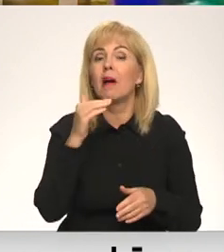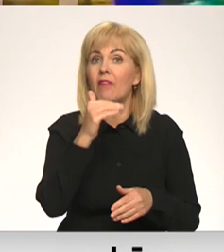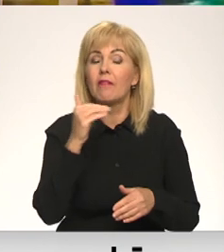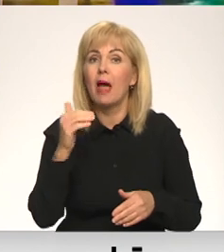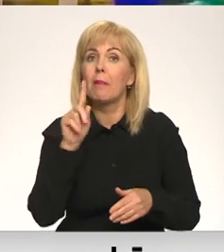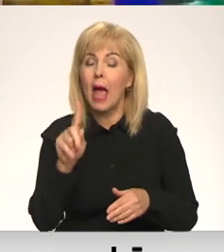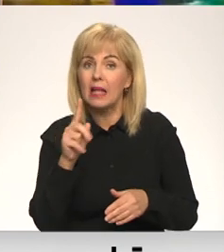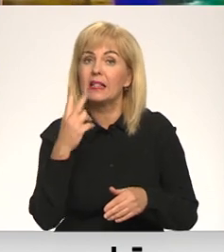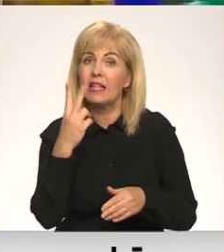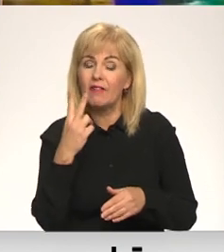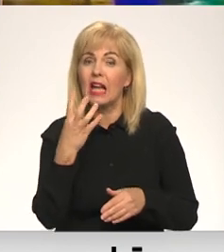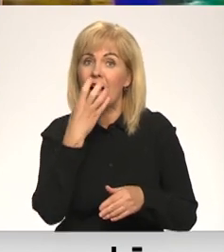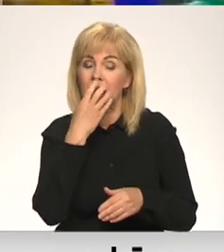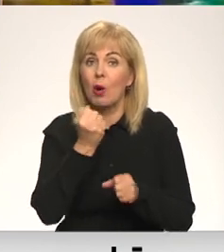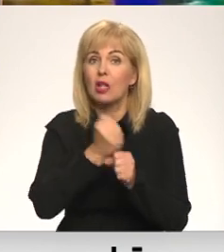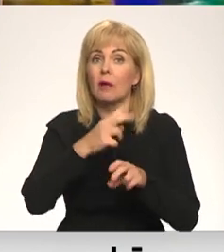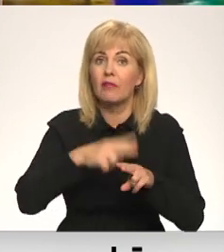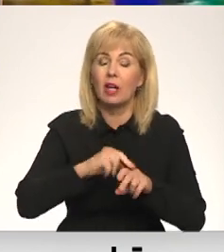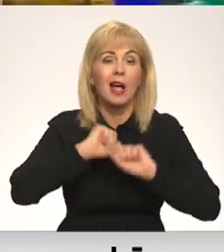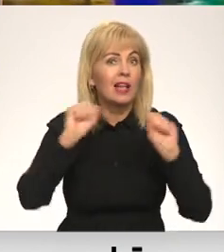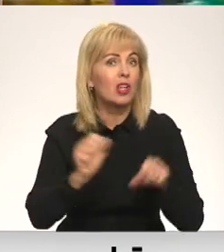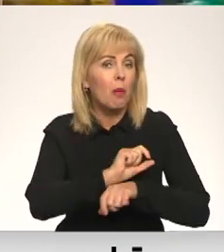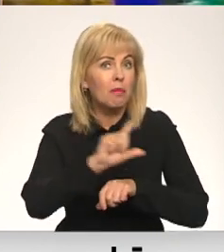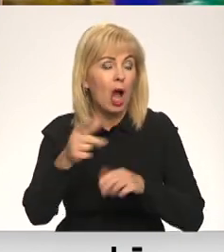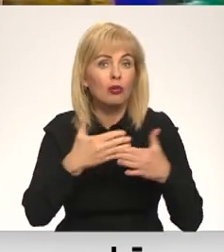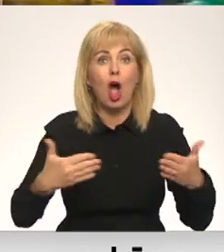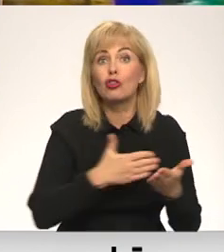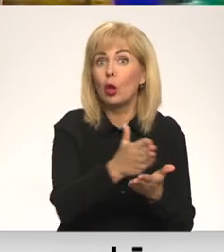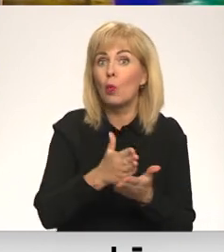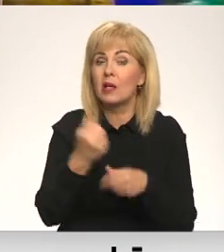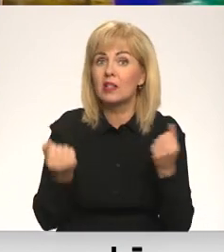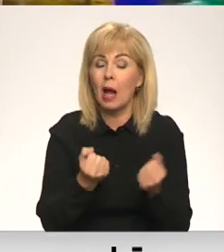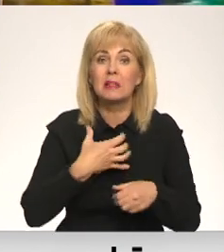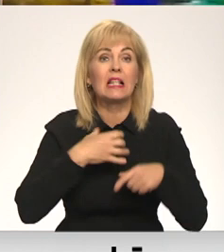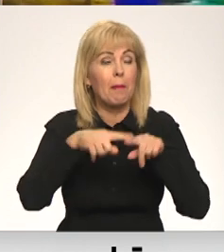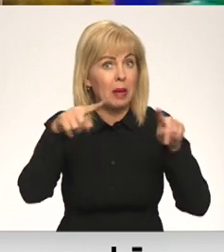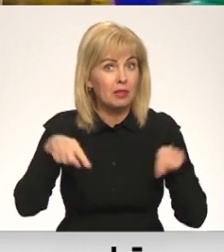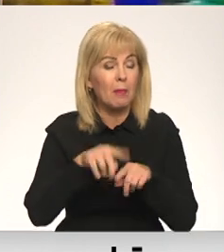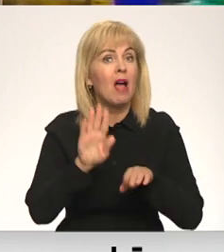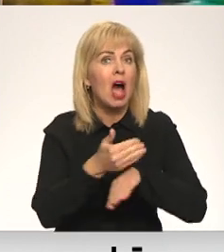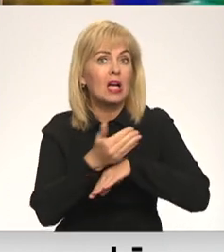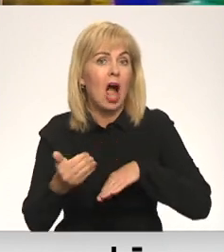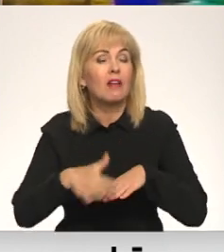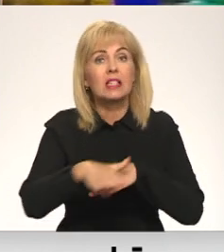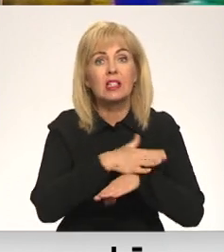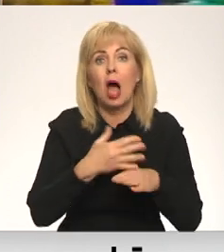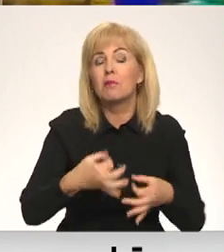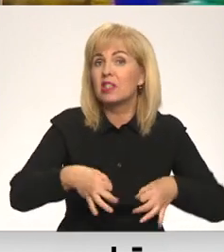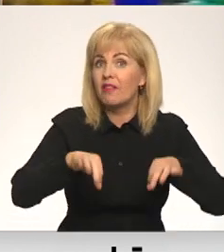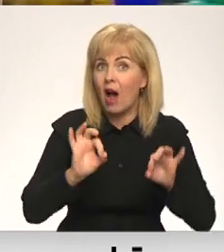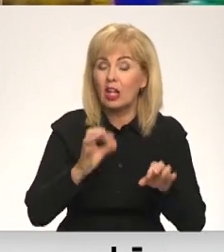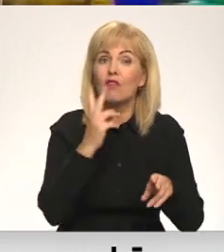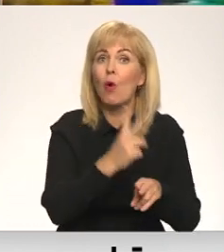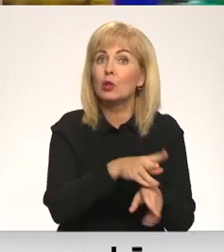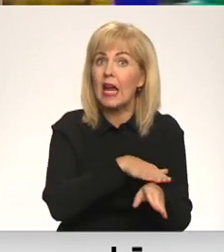darba vietā. Tas tiek darīts, jo strauji pieaugot dažādu nozaru darbinieku darba nespējai, var tikt kā vēta sabiedrībai nozīmīgu funkciju